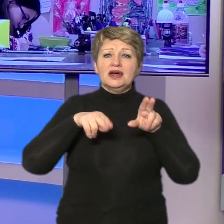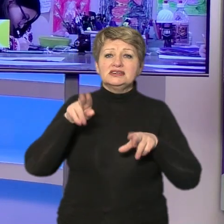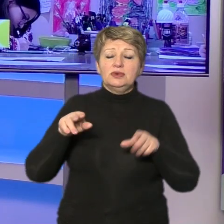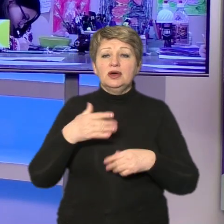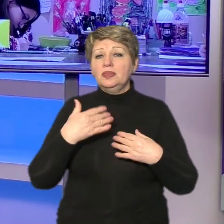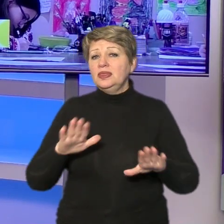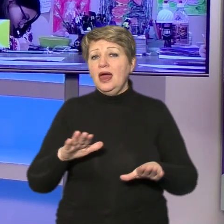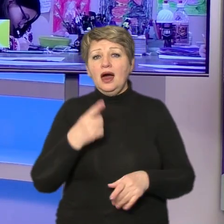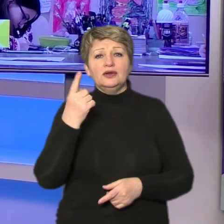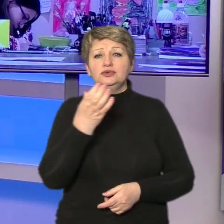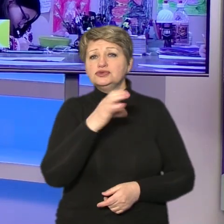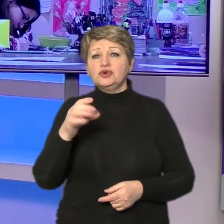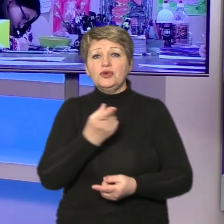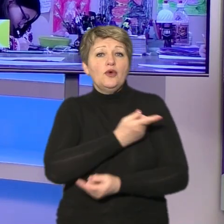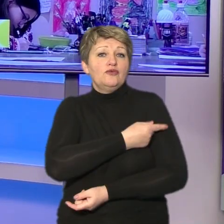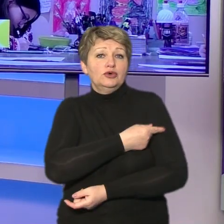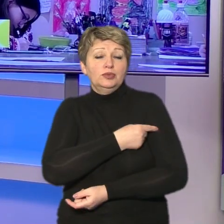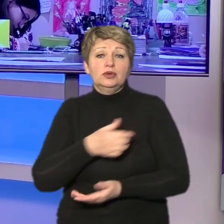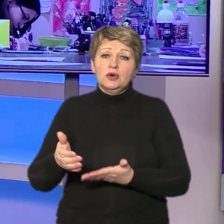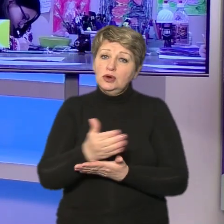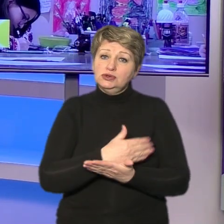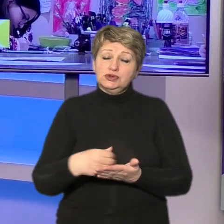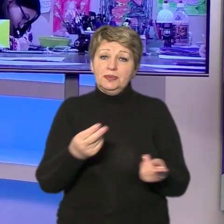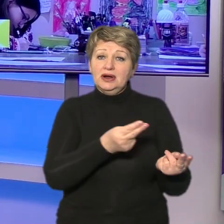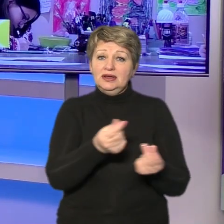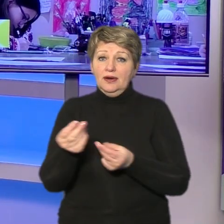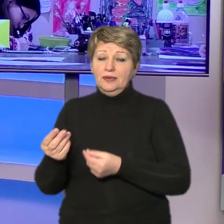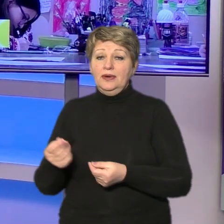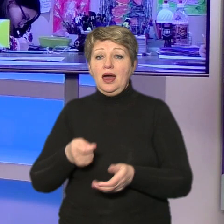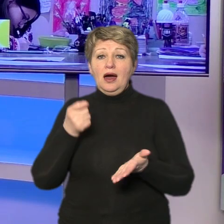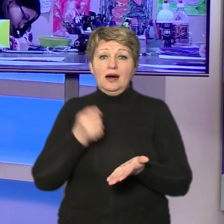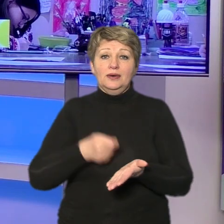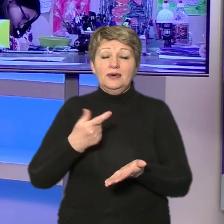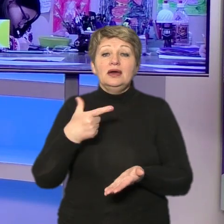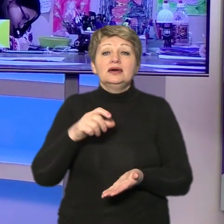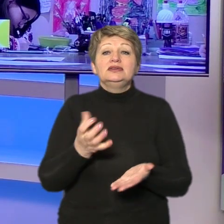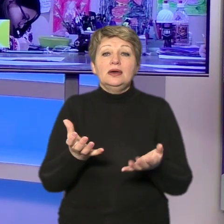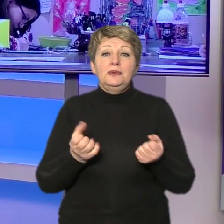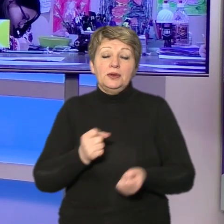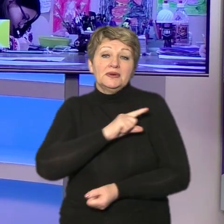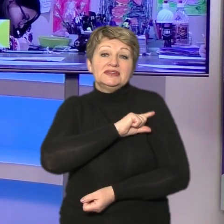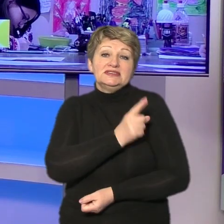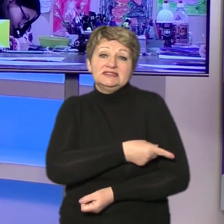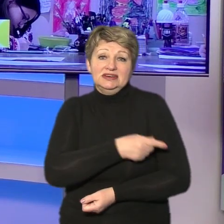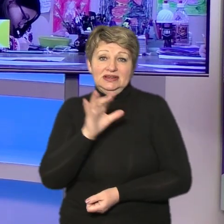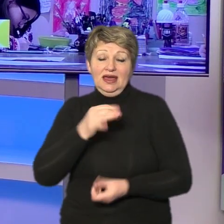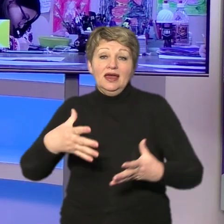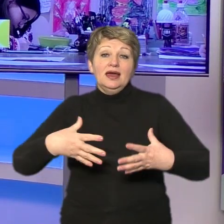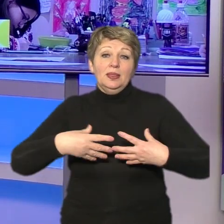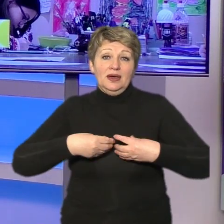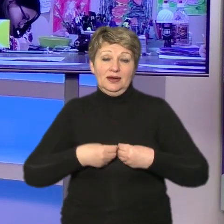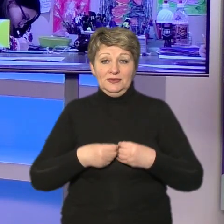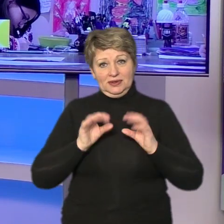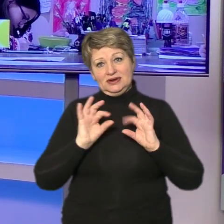сотню футболок для військових збирали гроші на аукціонок де бересили та натхнення розкажемо у наступній історії про людей які нас